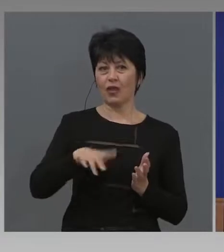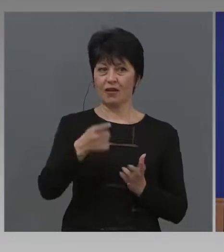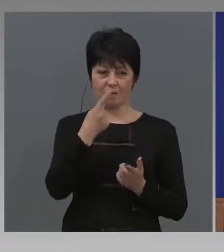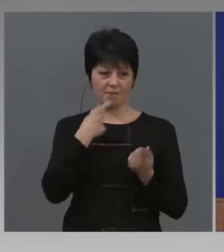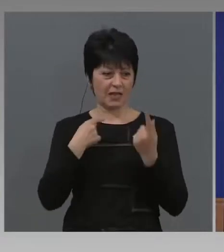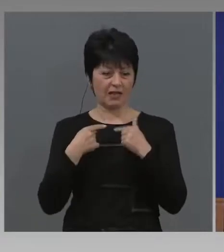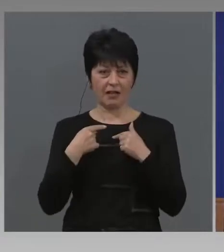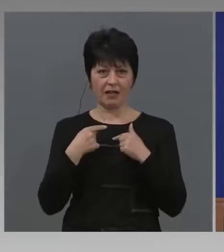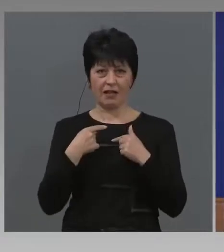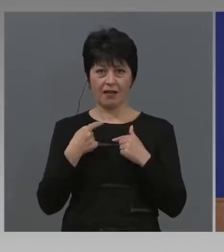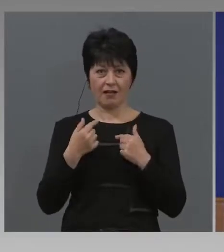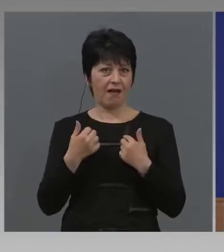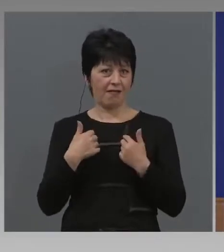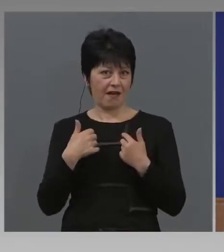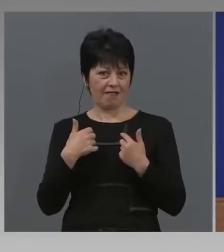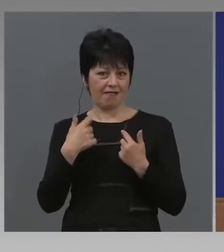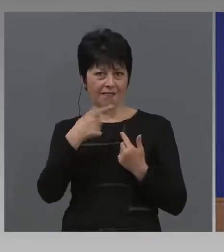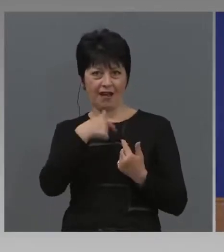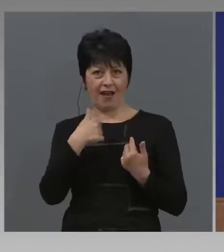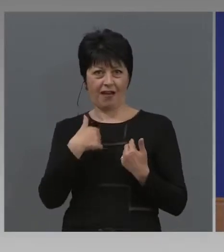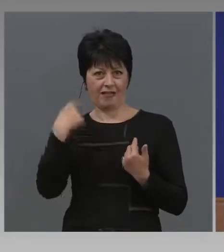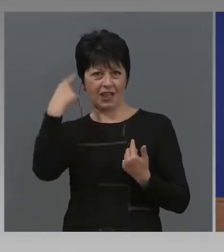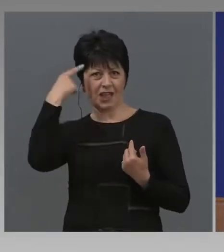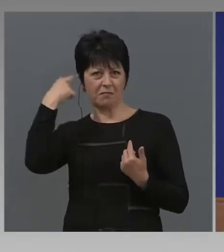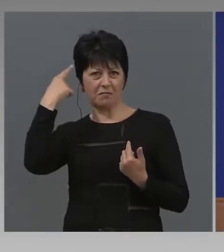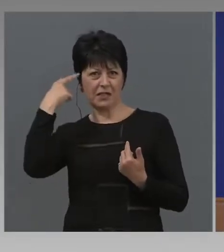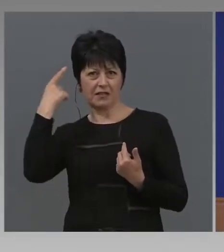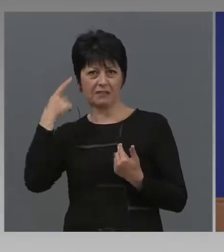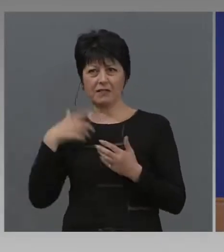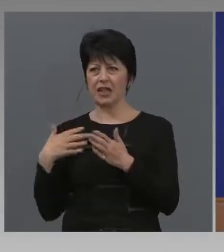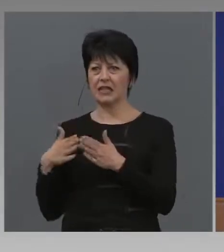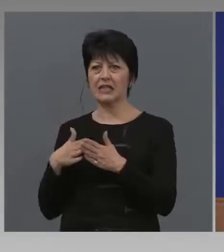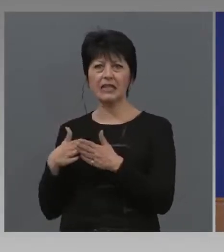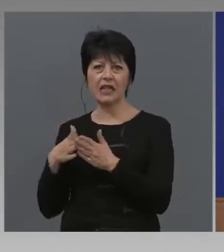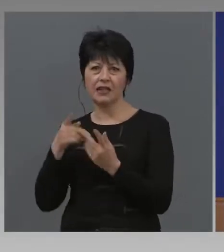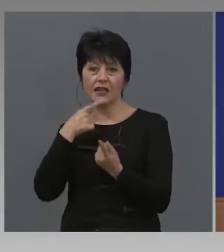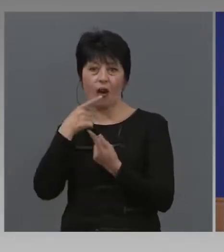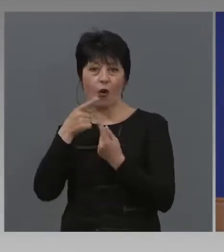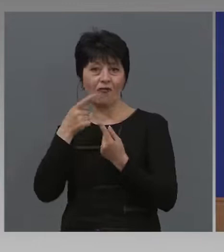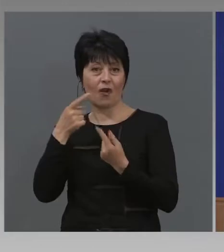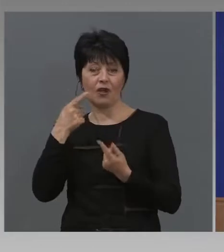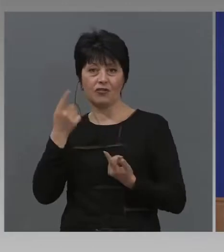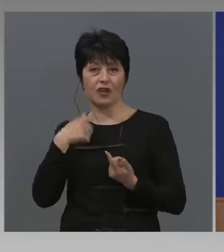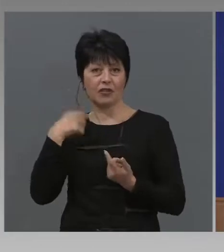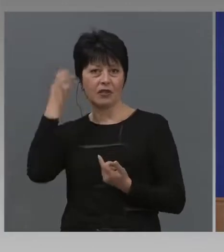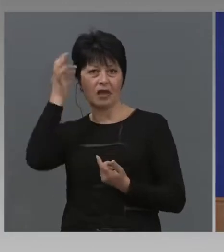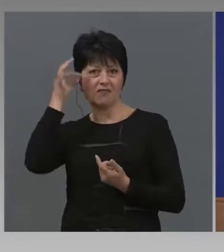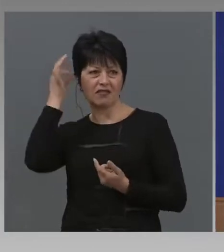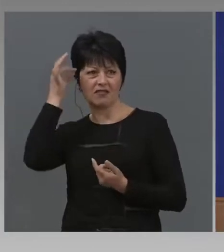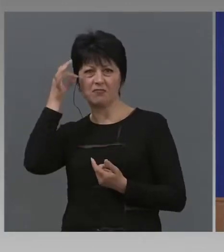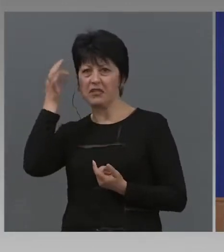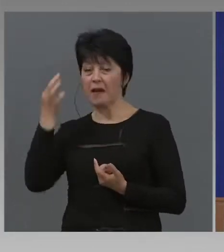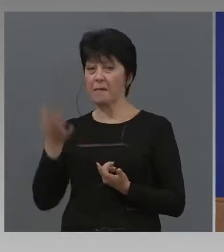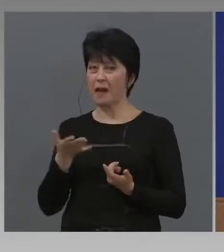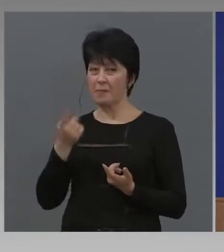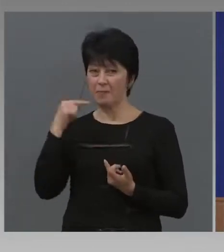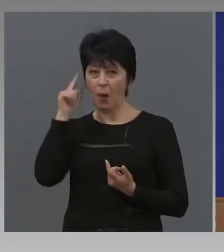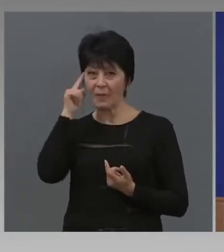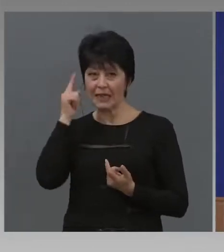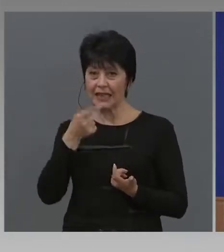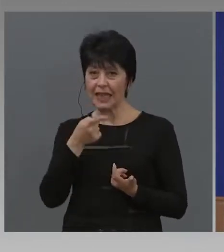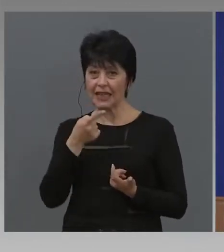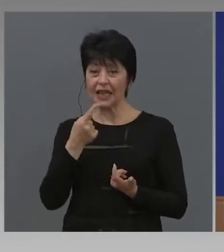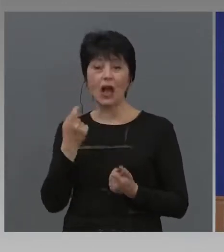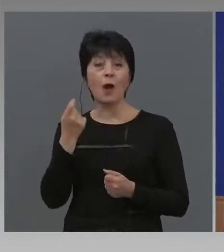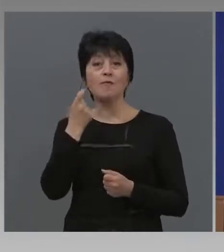ти си измисляш, имаше... Тук нашите съседи говореха, че си измисляме, имае два вируса. Помните ли го това? Брюксъл